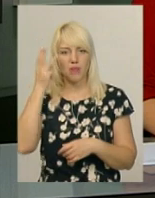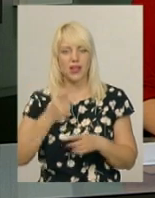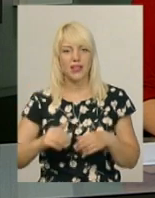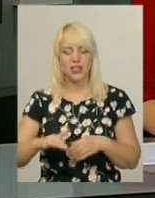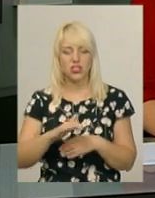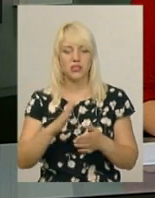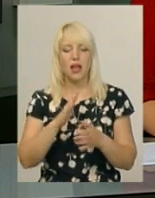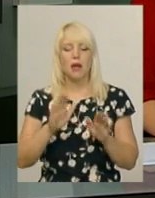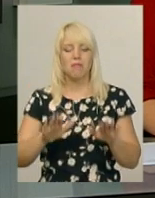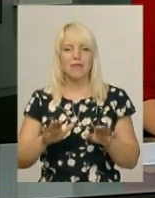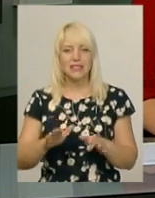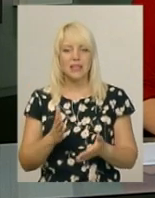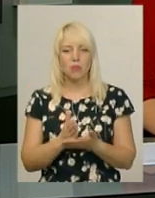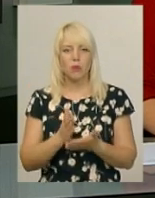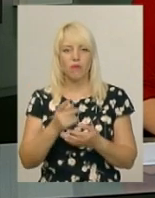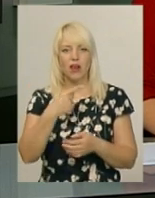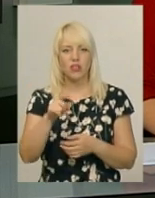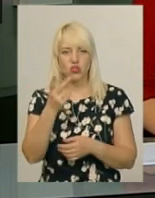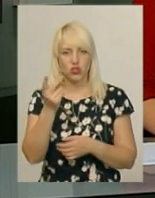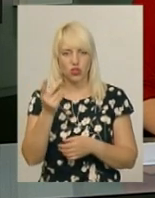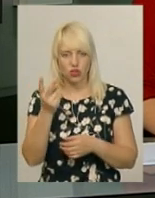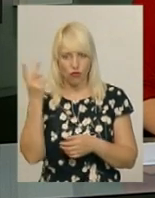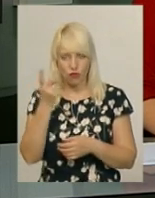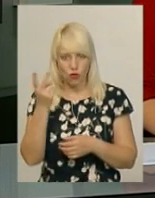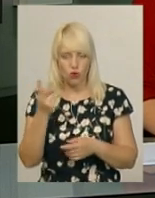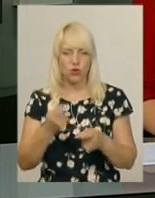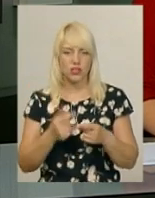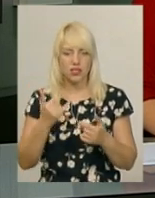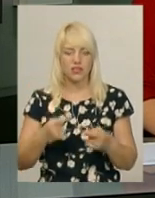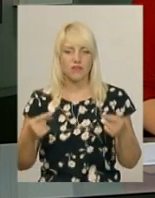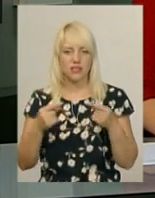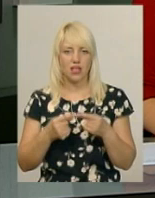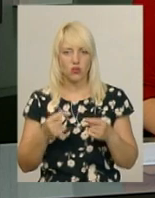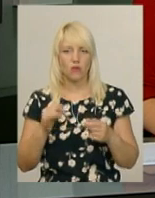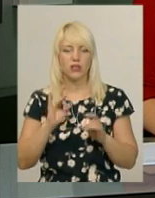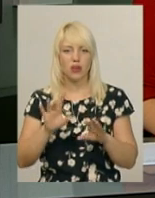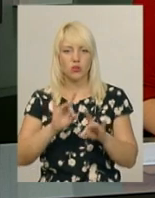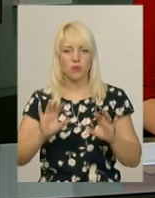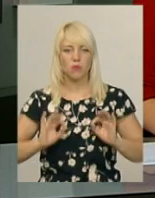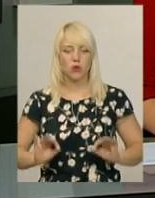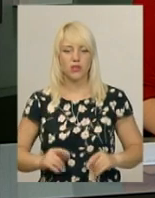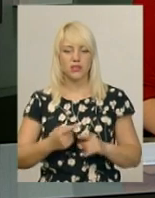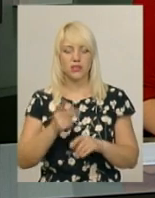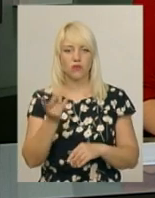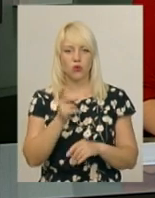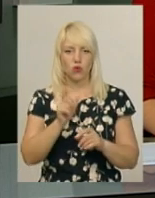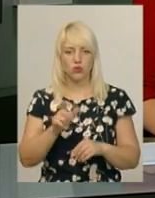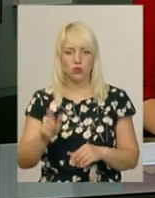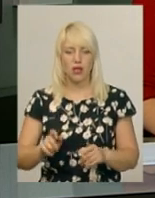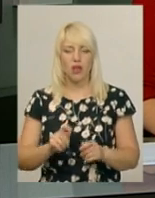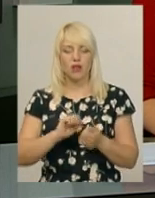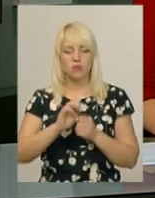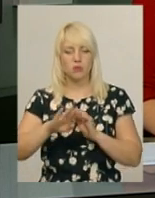ще двох наразі встановлюють. Як повідомив начальник відділу прокуратури області Олег Львовський, ці особи у Кам'янці-Подільському відкрили